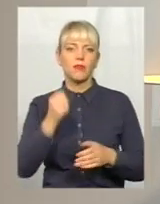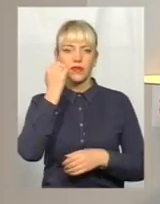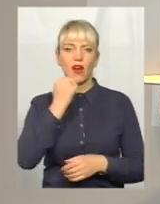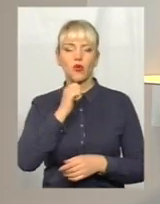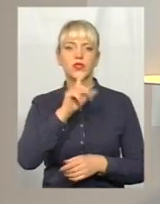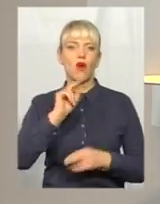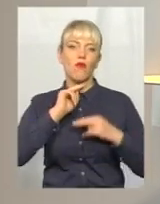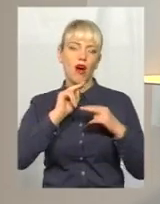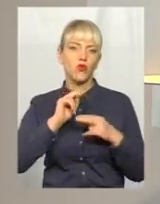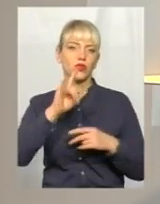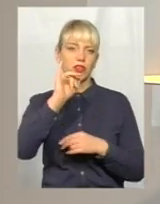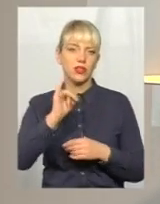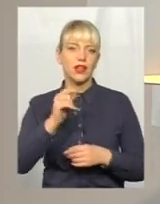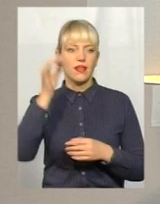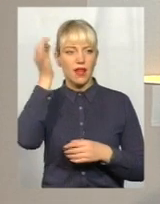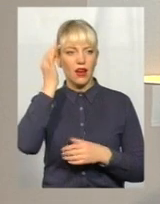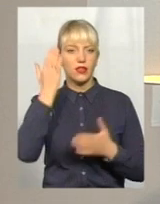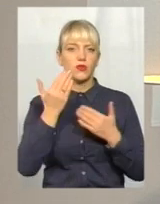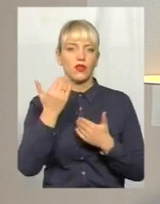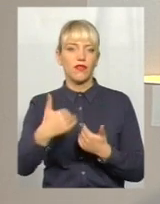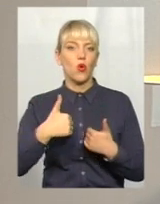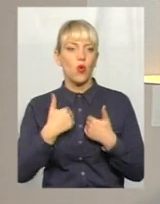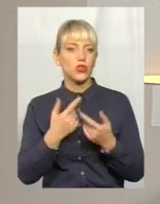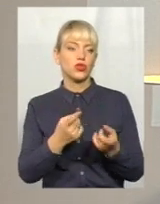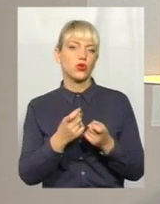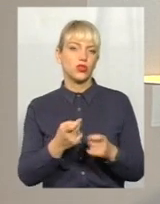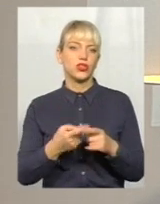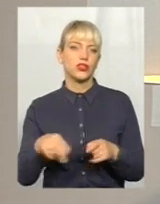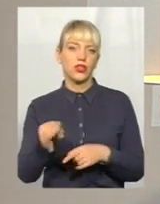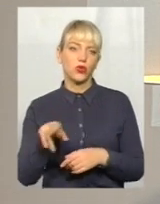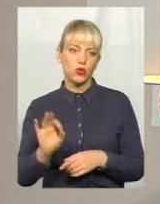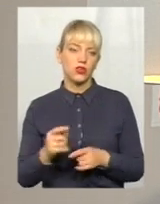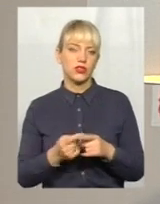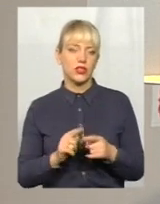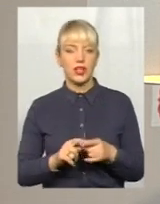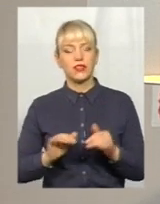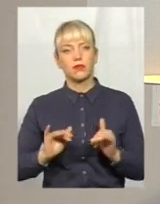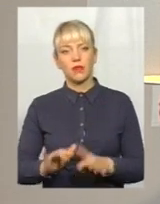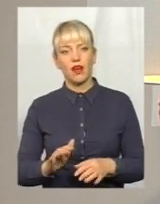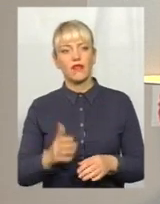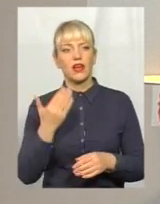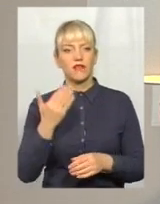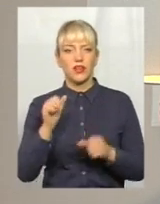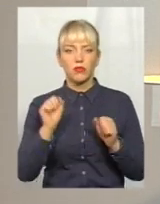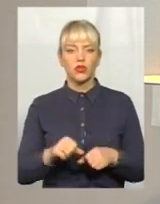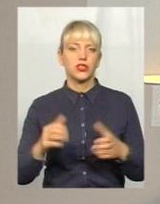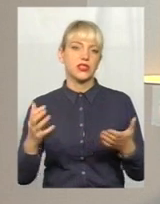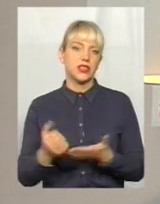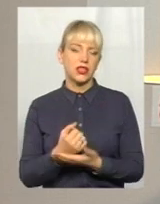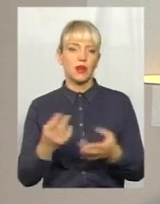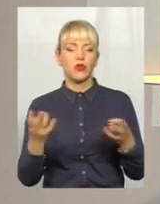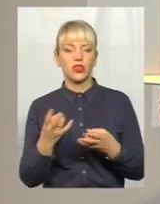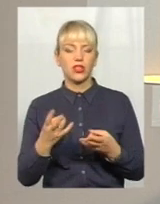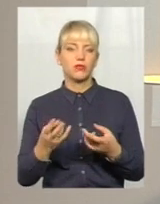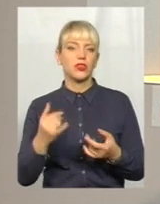за увагу і нагадую, що якщо ви хочете долучитись до цієї справи, то можете знайти потрібні